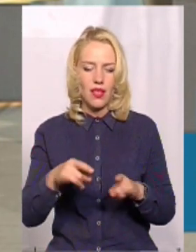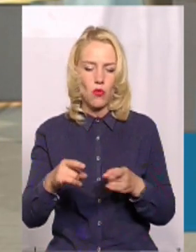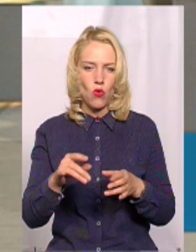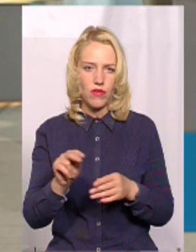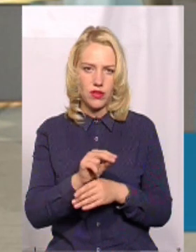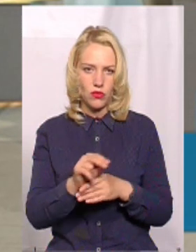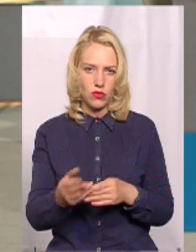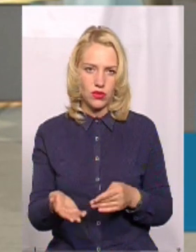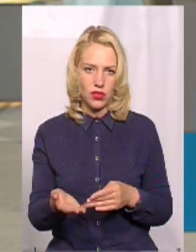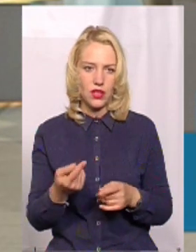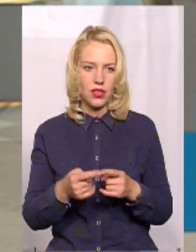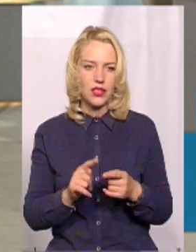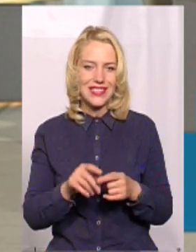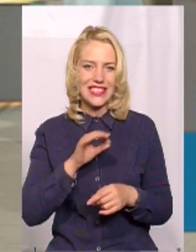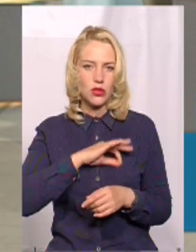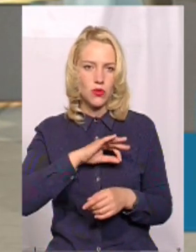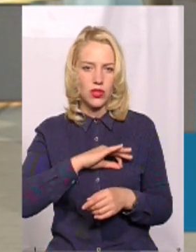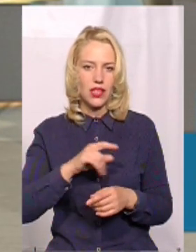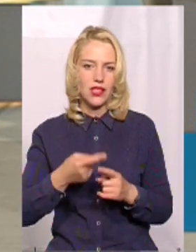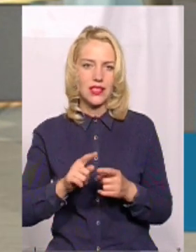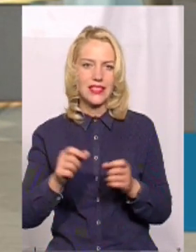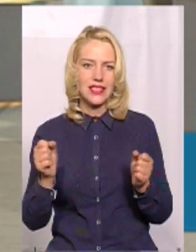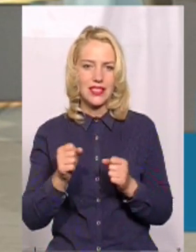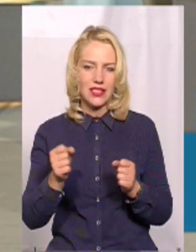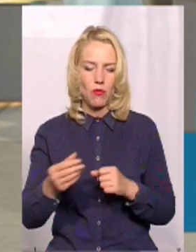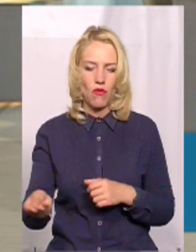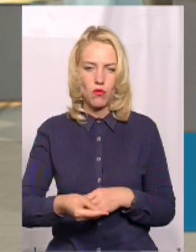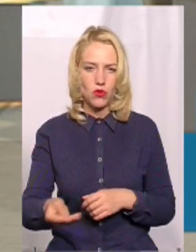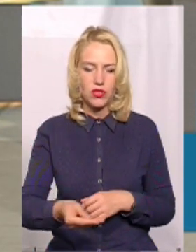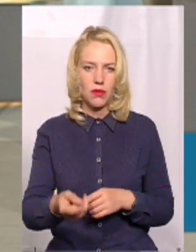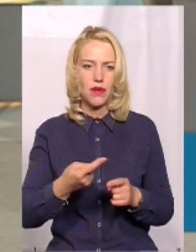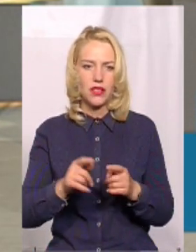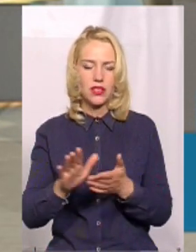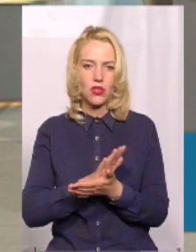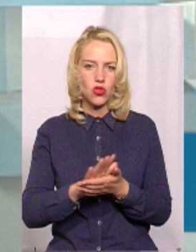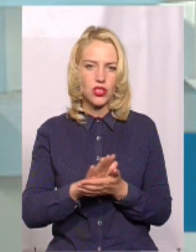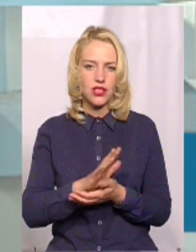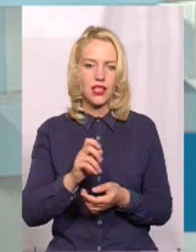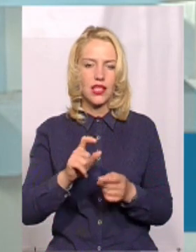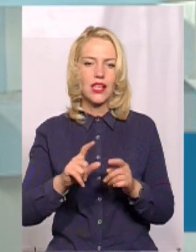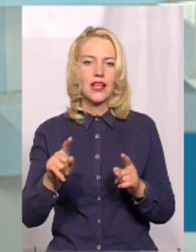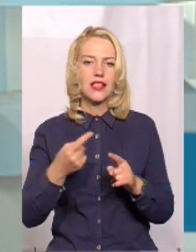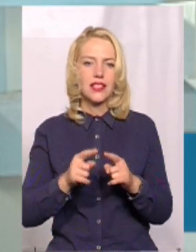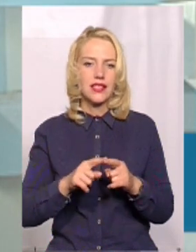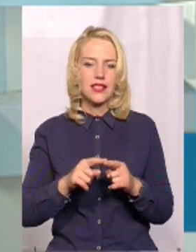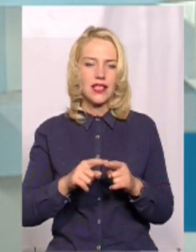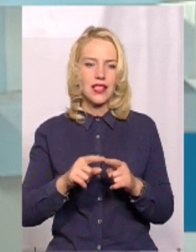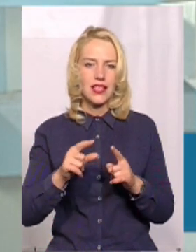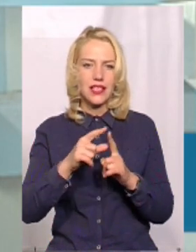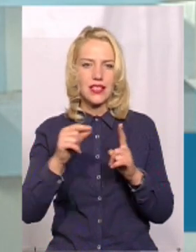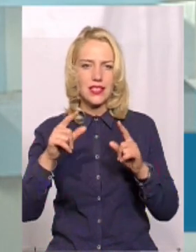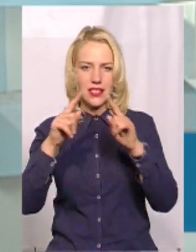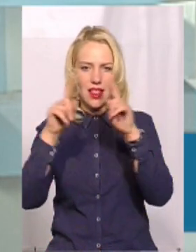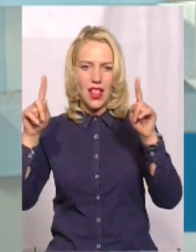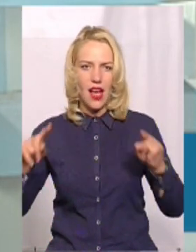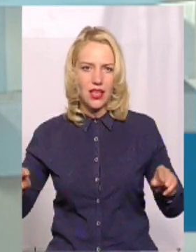ремонт, це ж експлуатація, це зимої посипання, це очистка, це знаки, це цілий комплекс